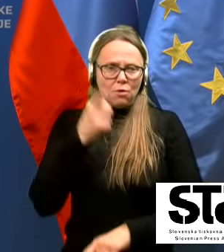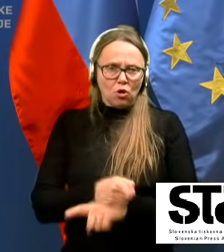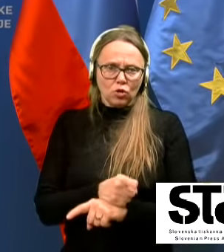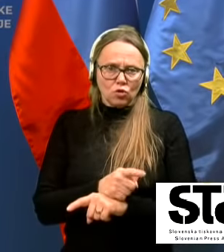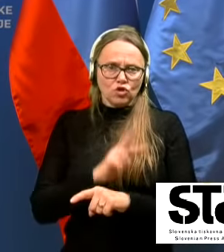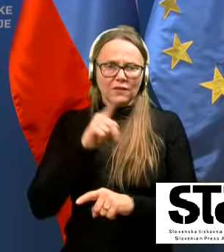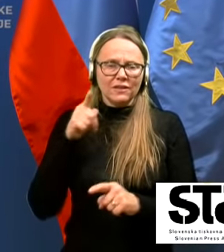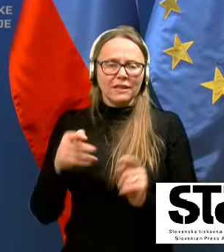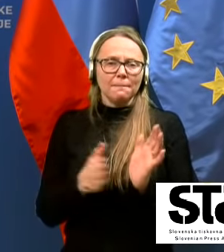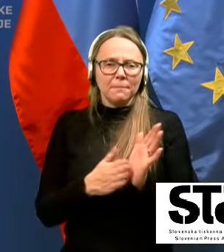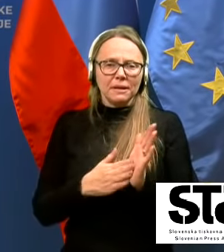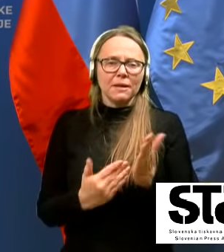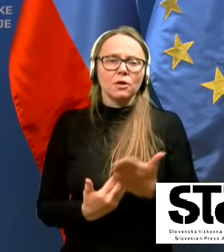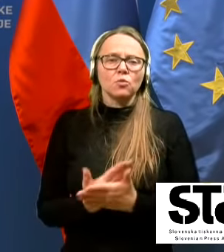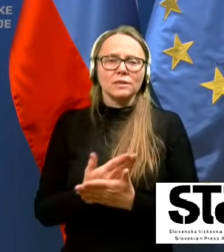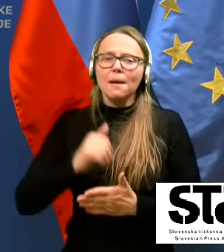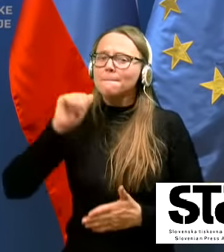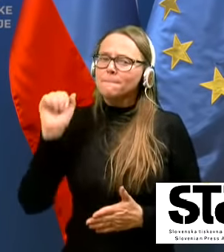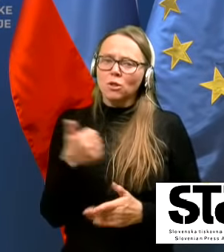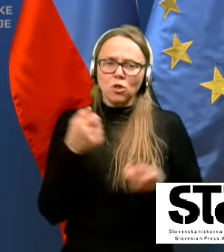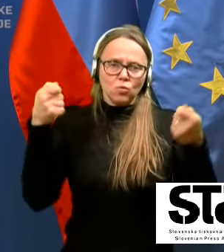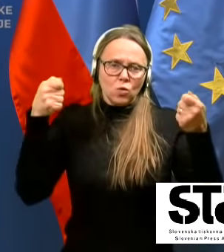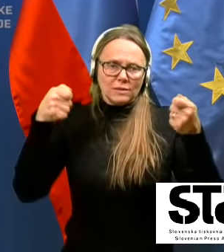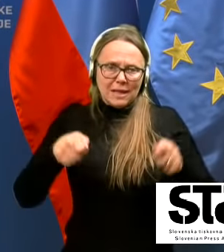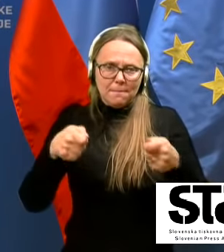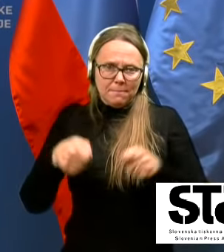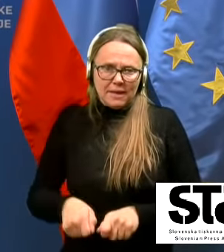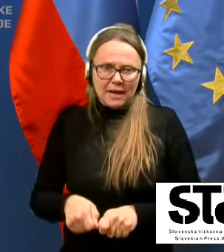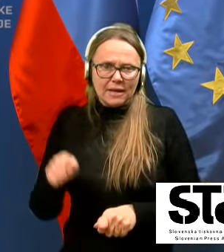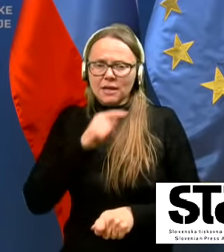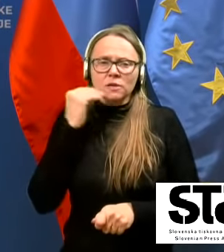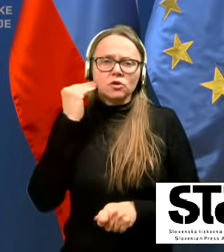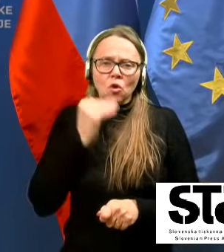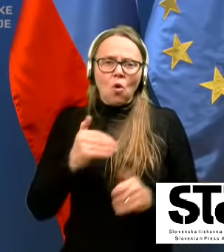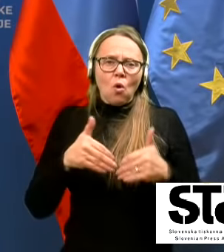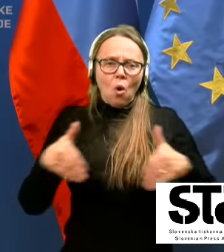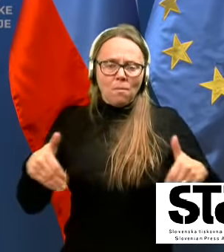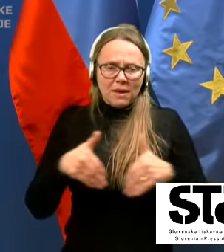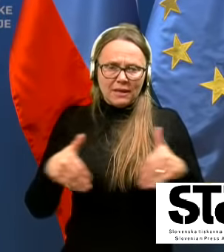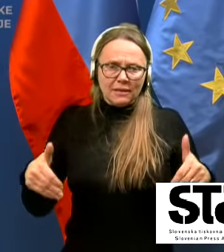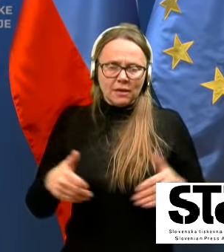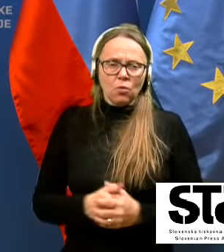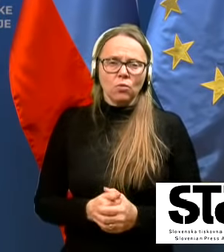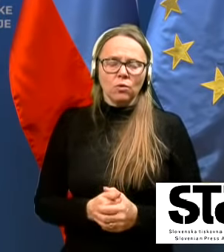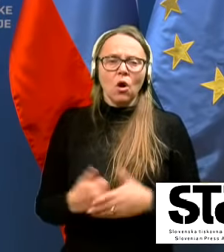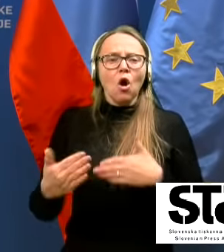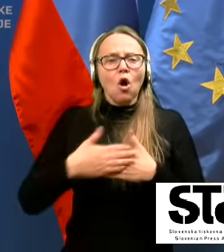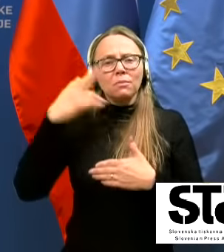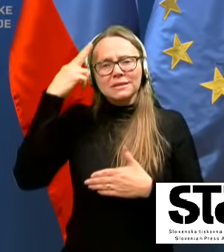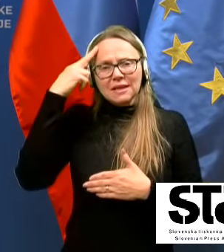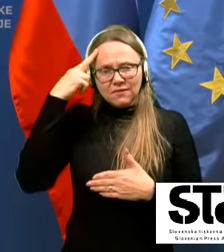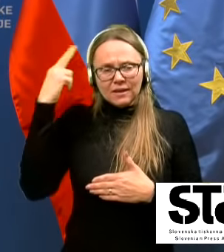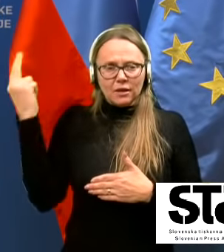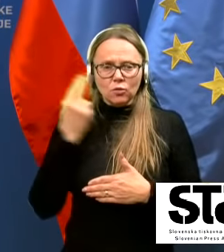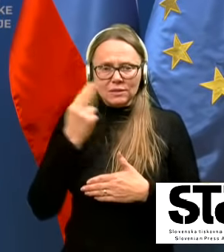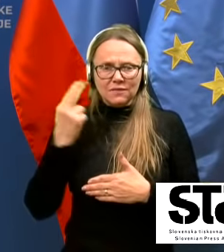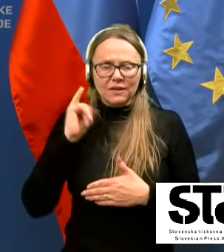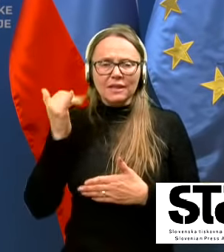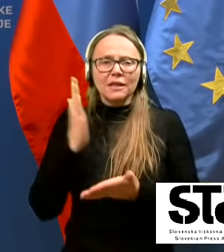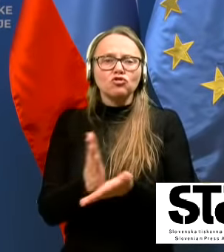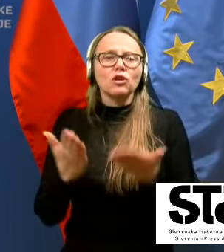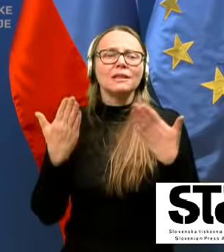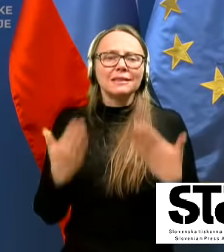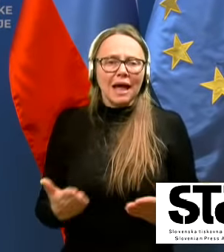v tem primeru za ponovno zapiranje in strogo omejitev ob zavedanju, seveda, da že